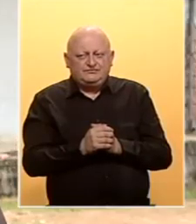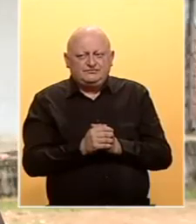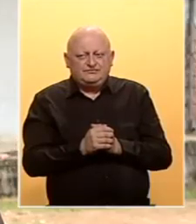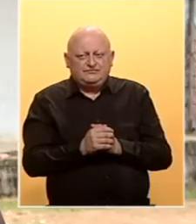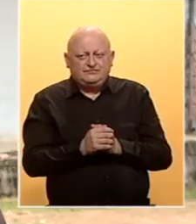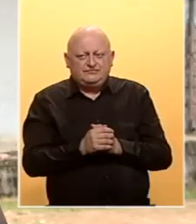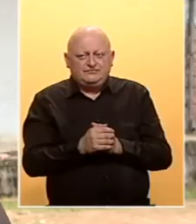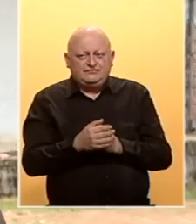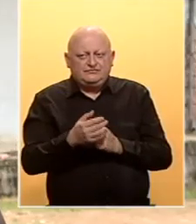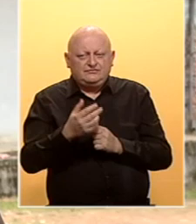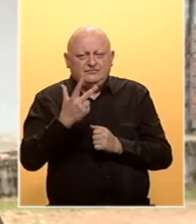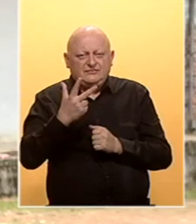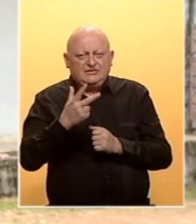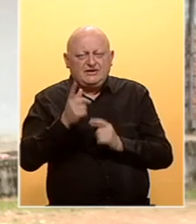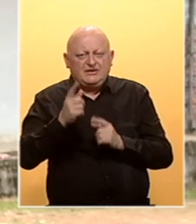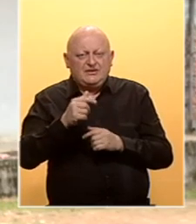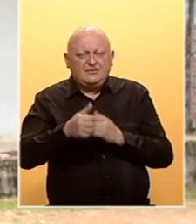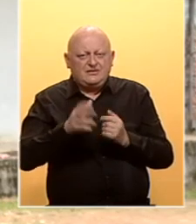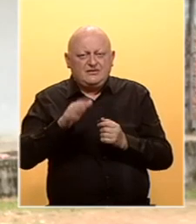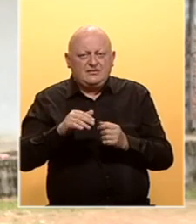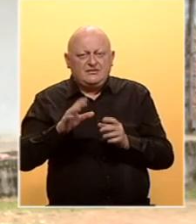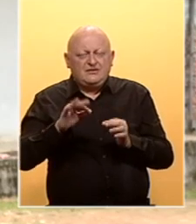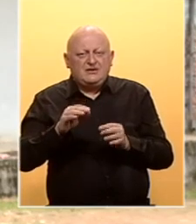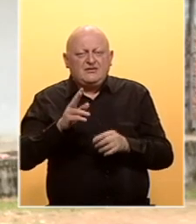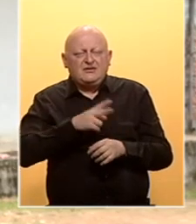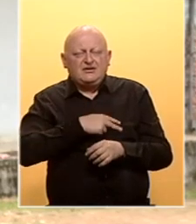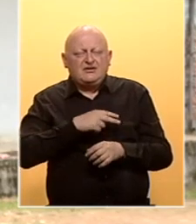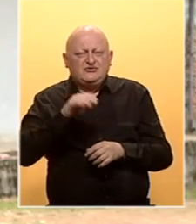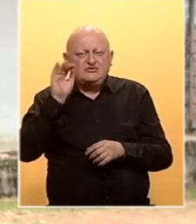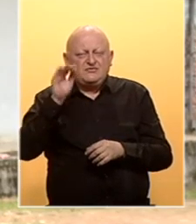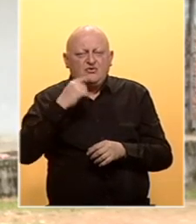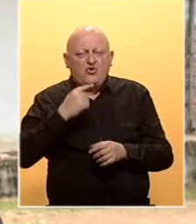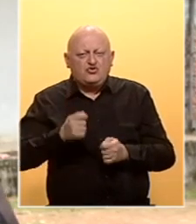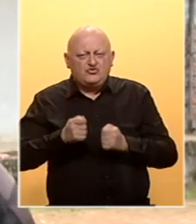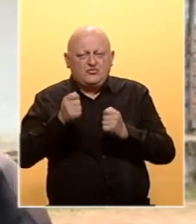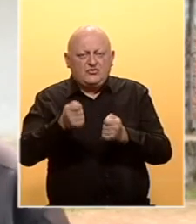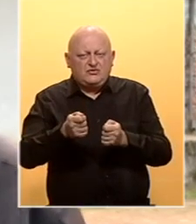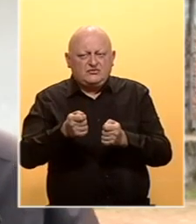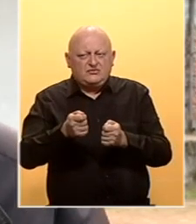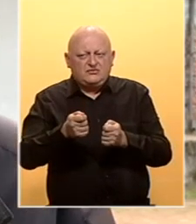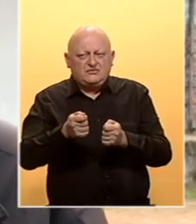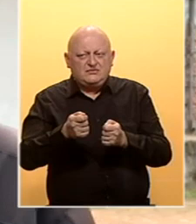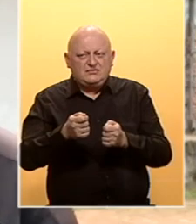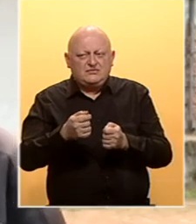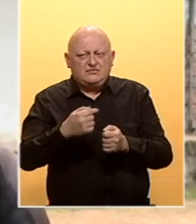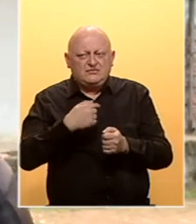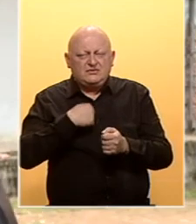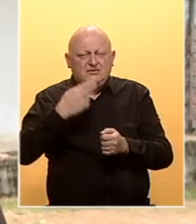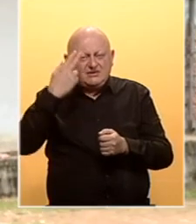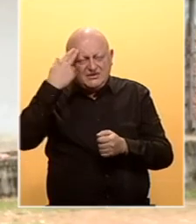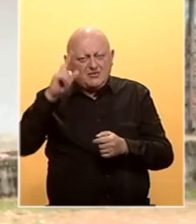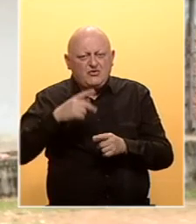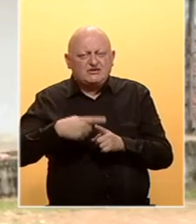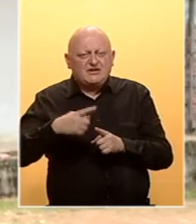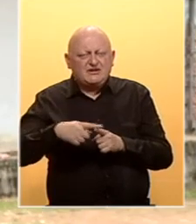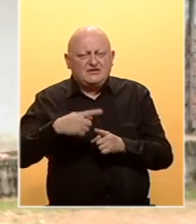Tri zadnje godine imamo deset krivičnih prijava koje su podnešene i nama iz nepoznatih